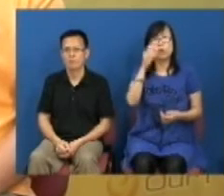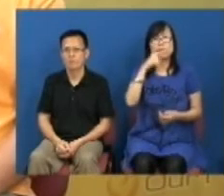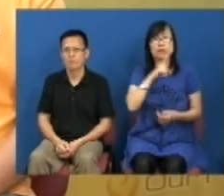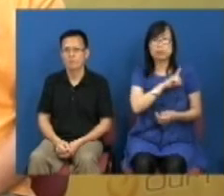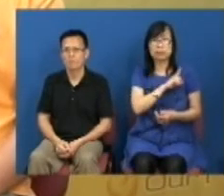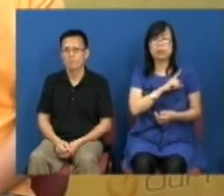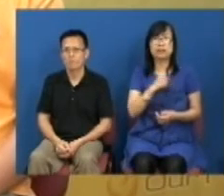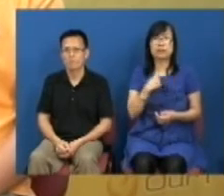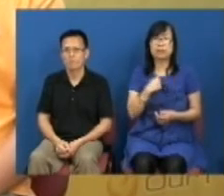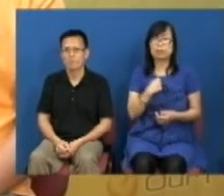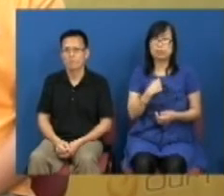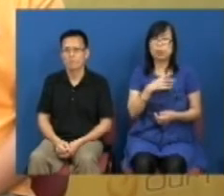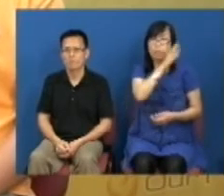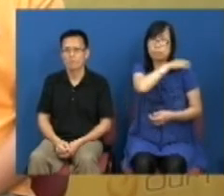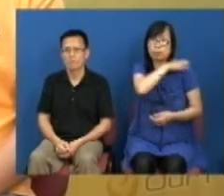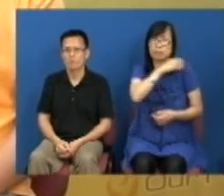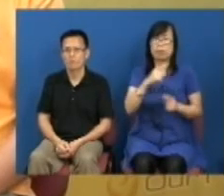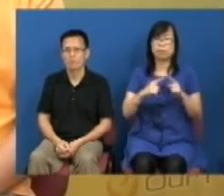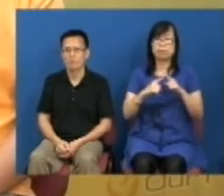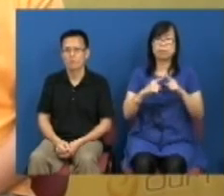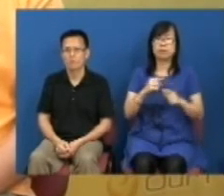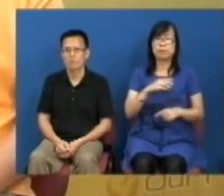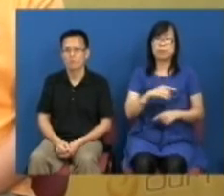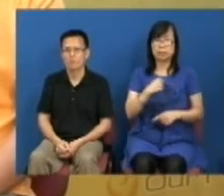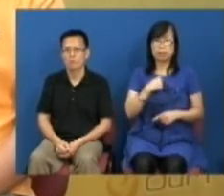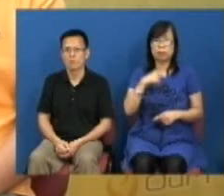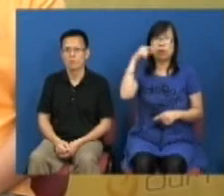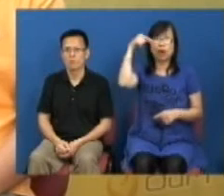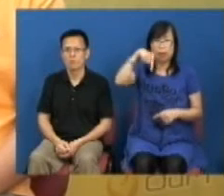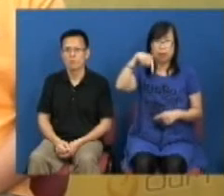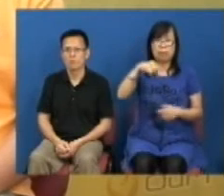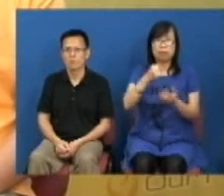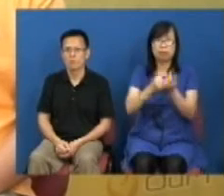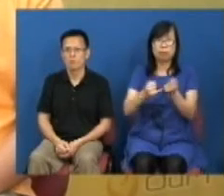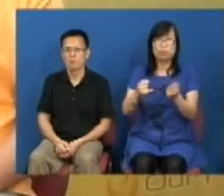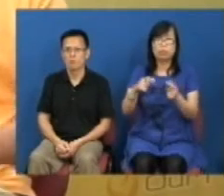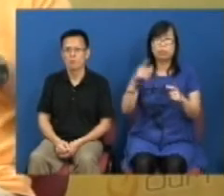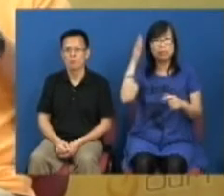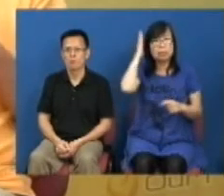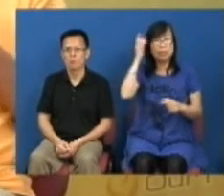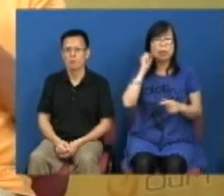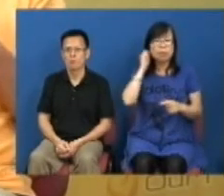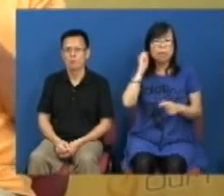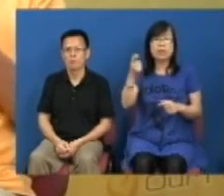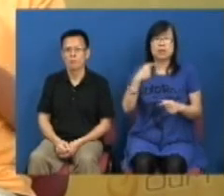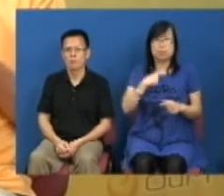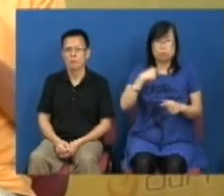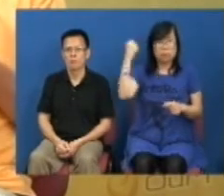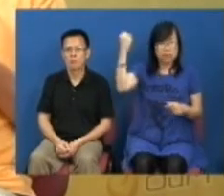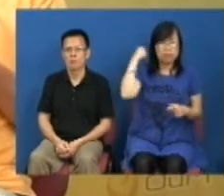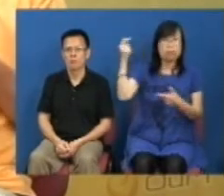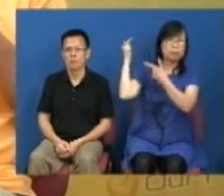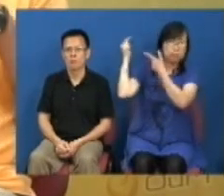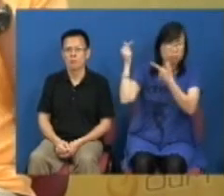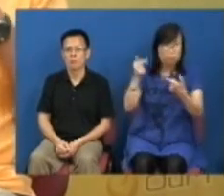尽我们一个负责公民的责任和为了我们下一代是要站出来这种精神是要延续下去